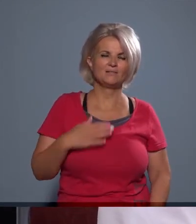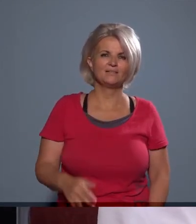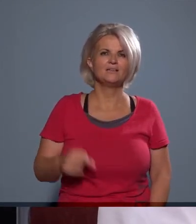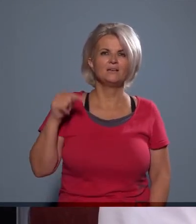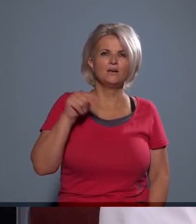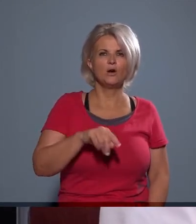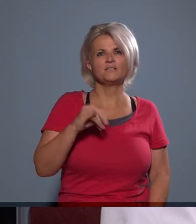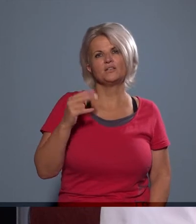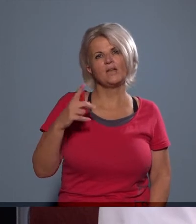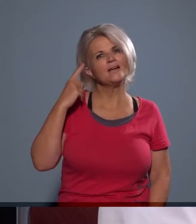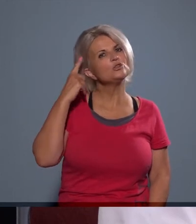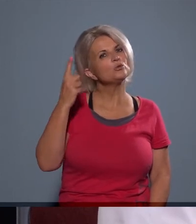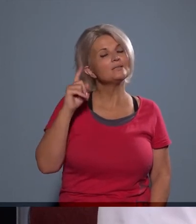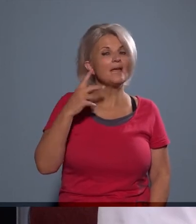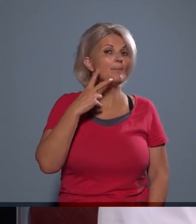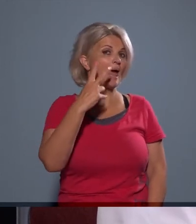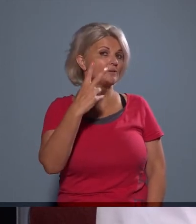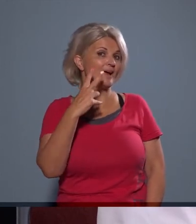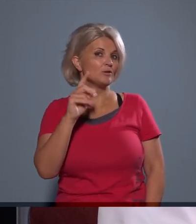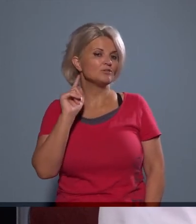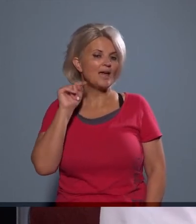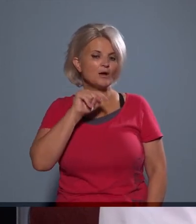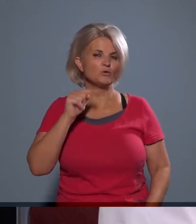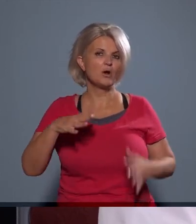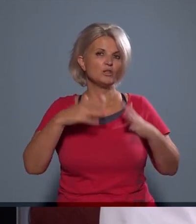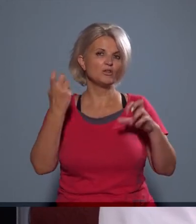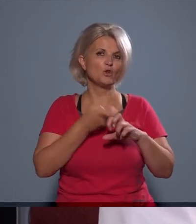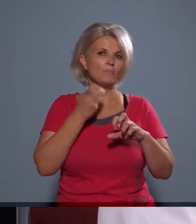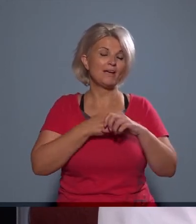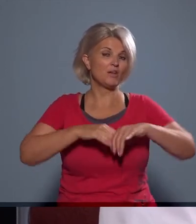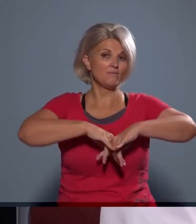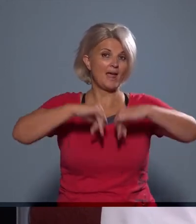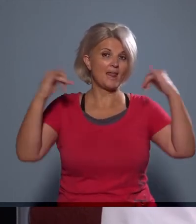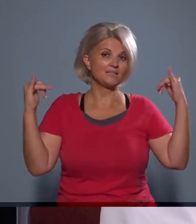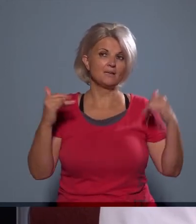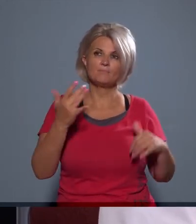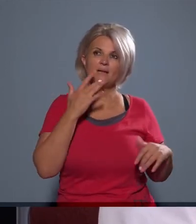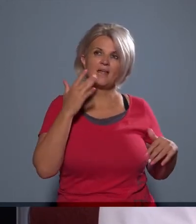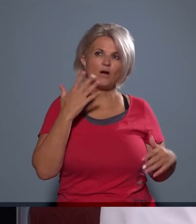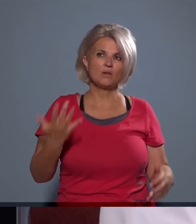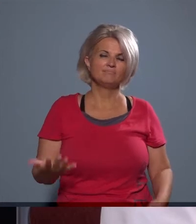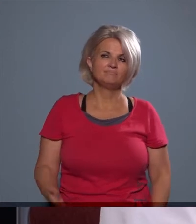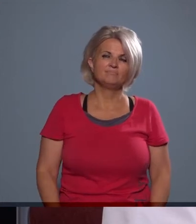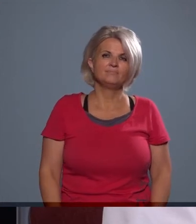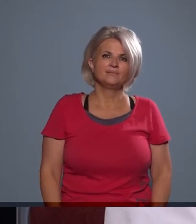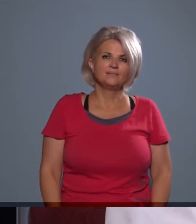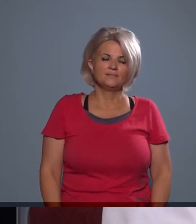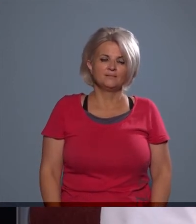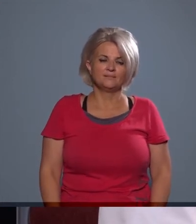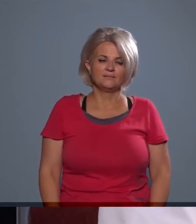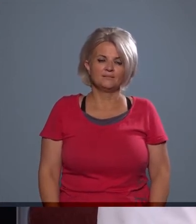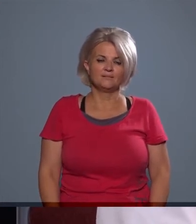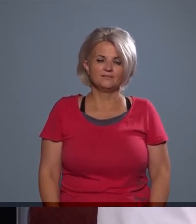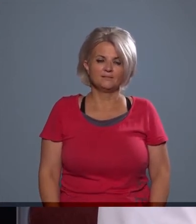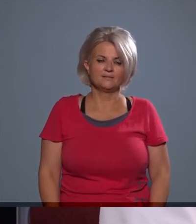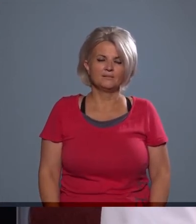bár nem látványosan, de azok a nagy kőbányai fejlesztések, mint például a BOS második